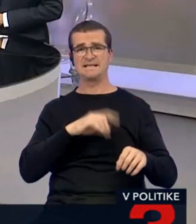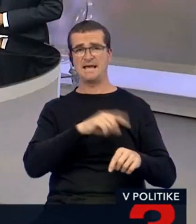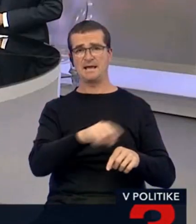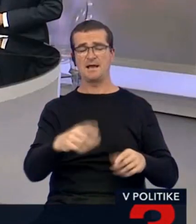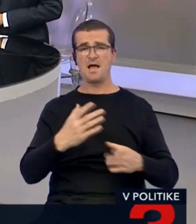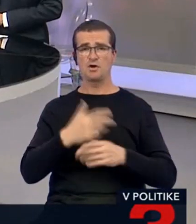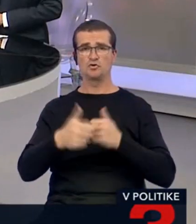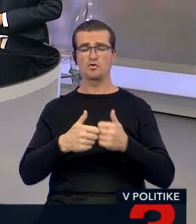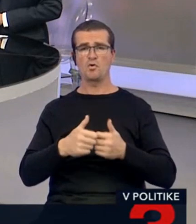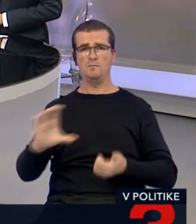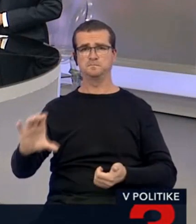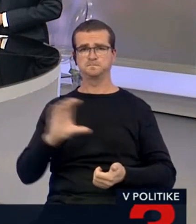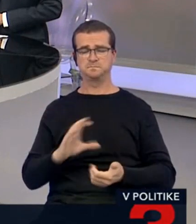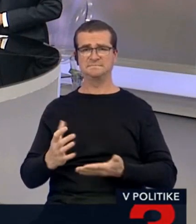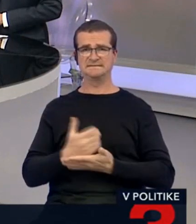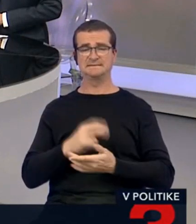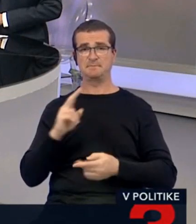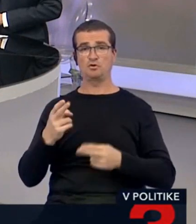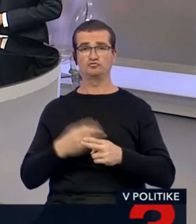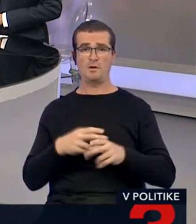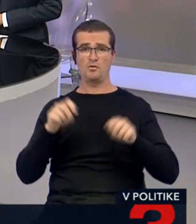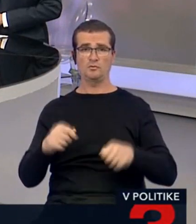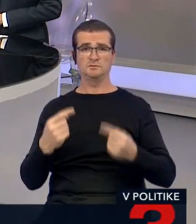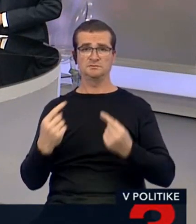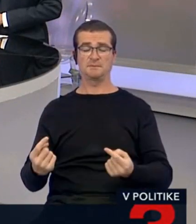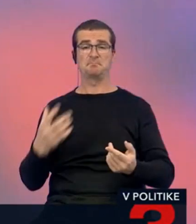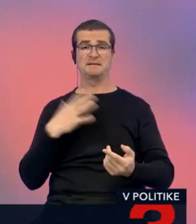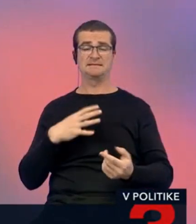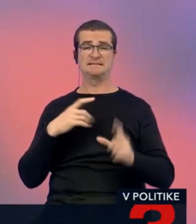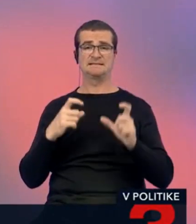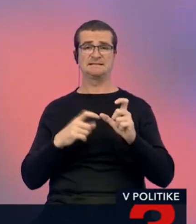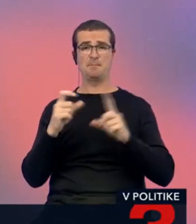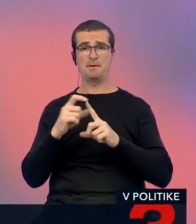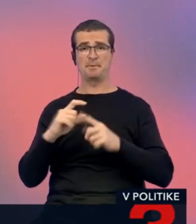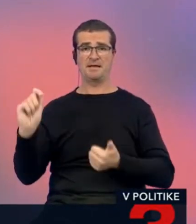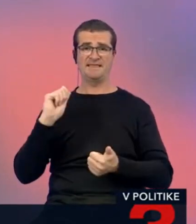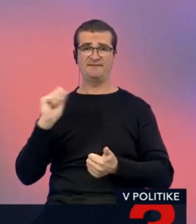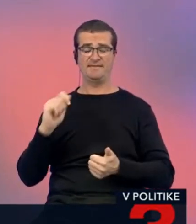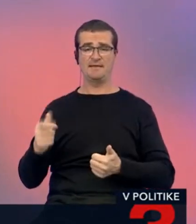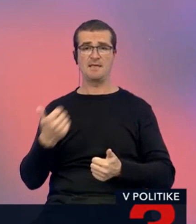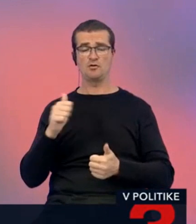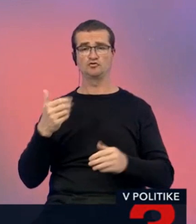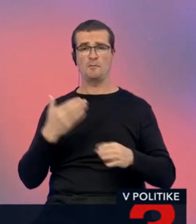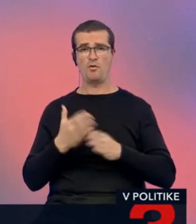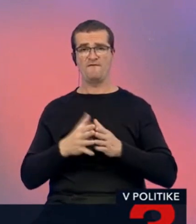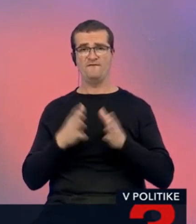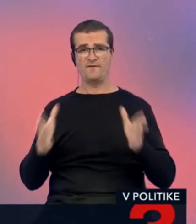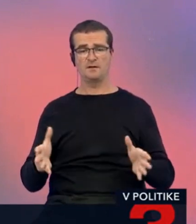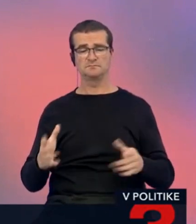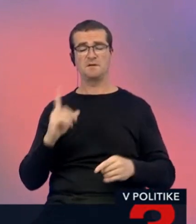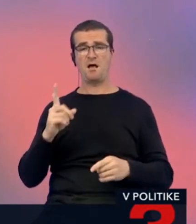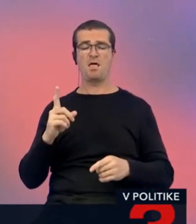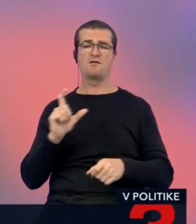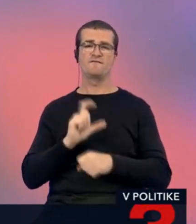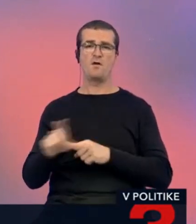prinášajú každý rok tučné zisky. A ten štát si musí rozhodnúť, či chce mať z SPP dividendu do rozpočtu o 100 miliónov väčšiu, ale na